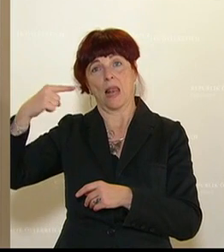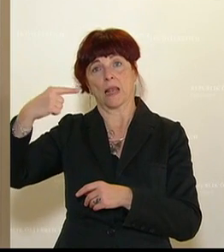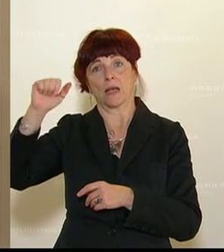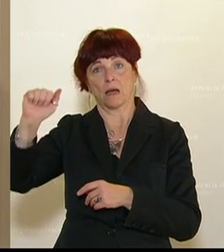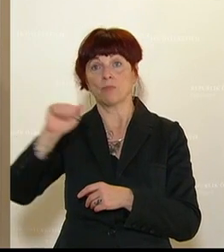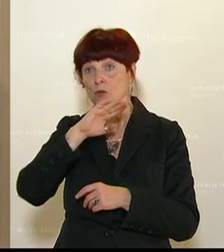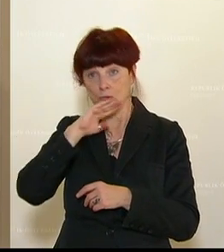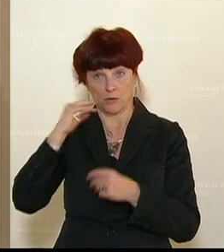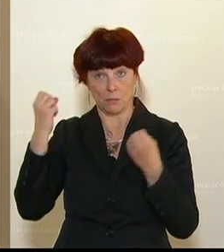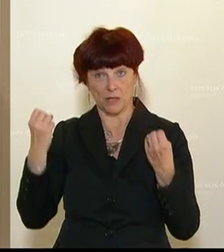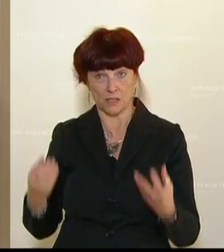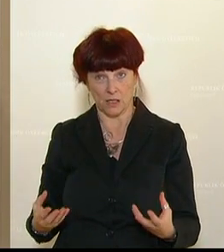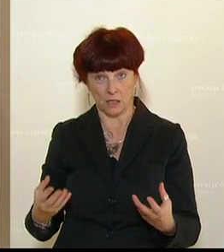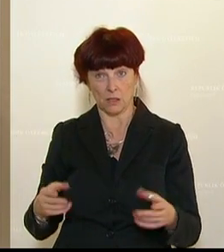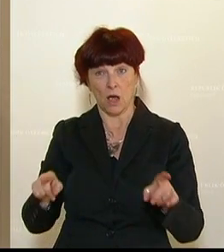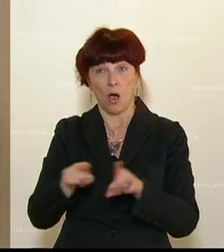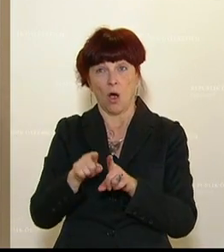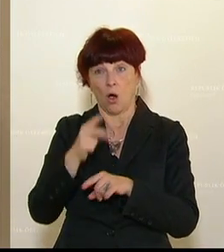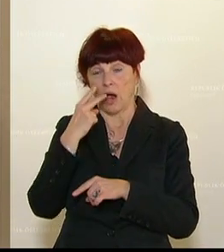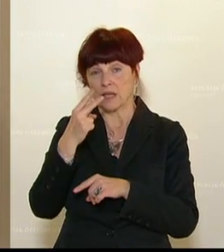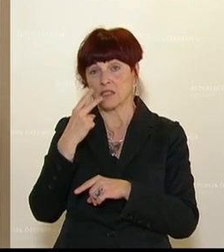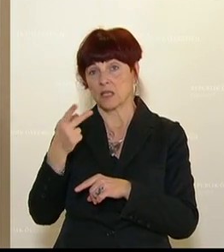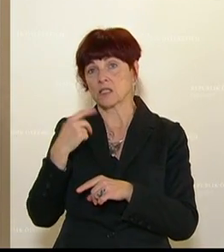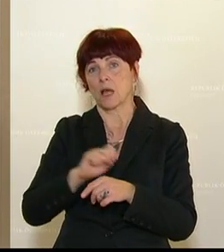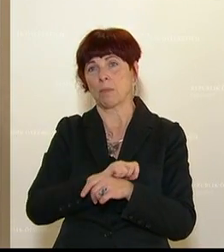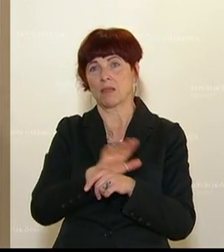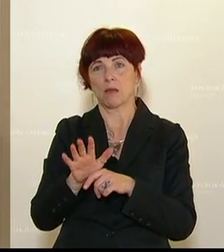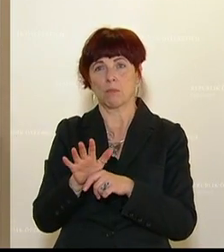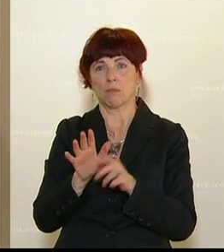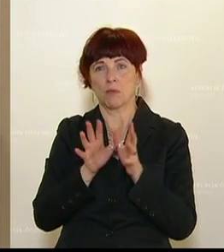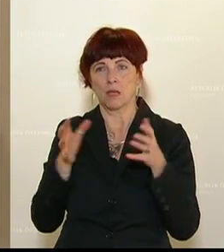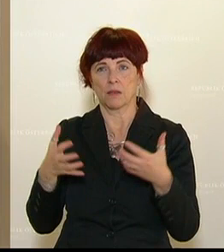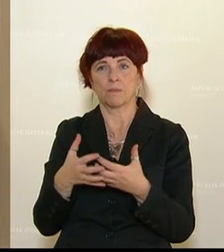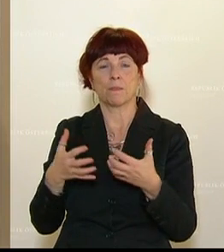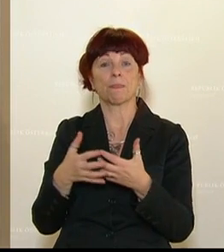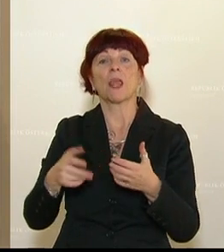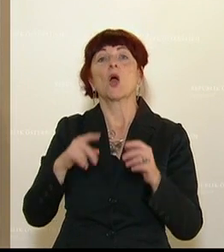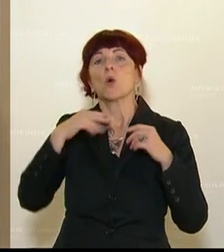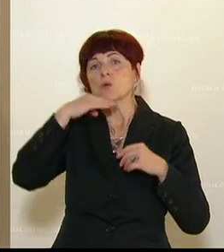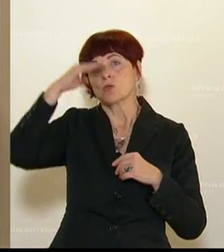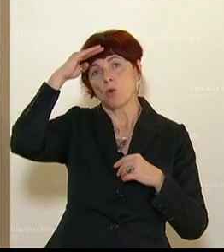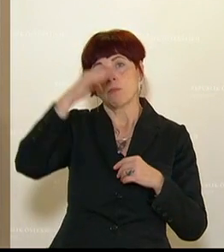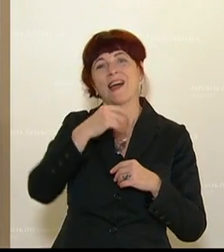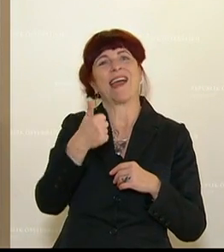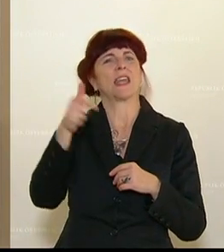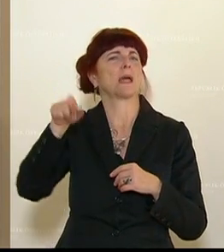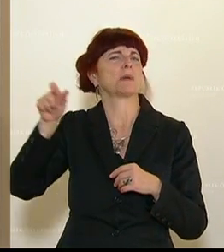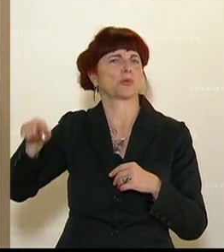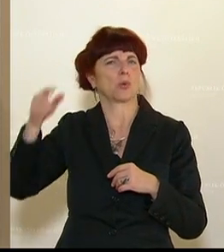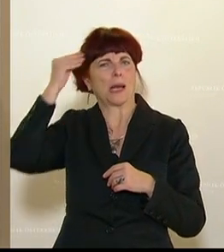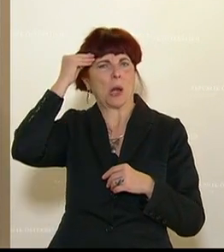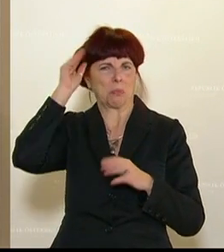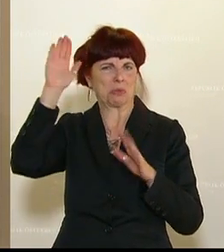globalen Pandemien, wir stehen. Über den Sommer haben ja manche gehofft, es sei vorbei mit der Pandemie.